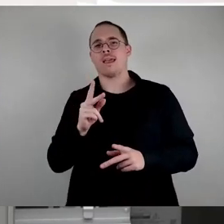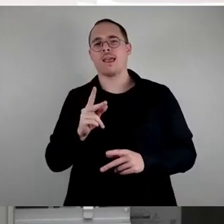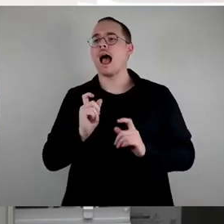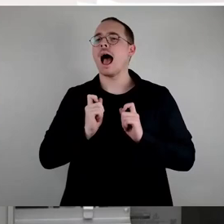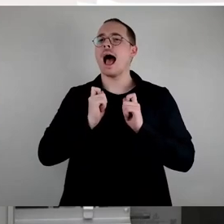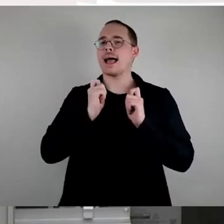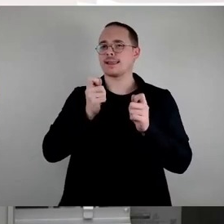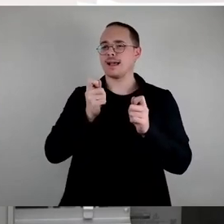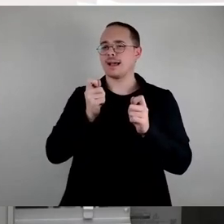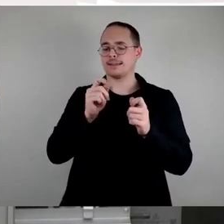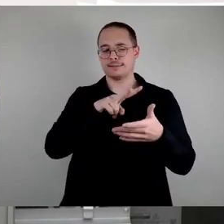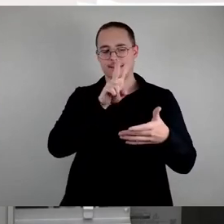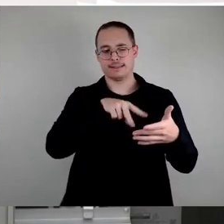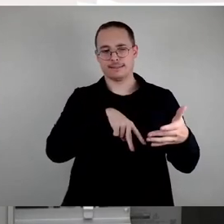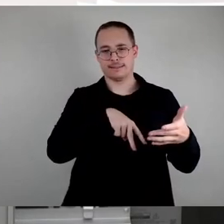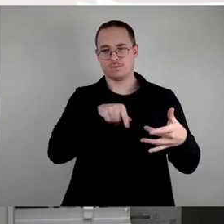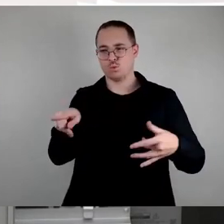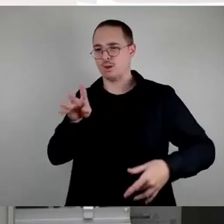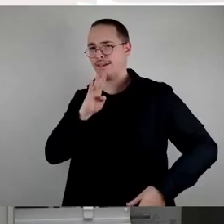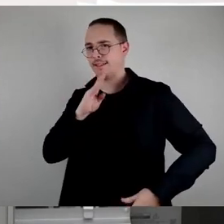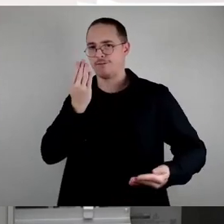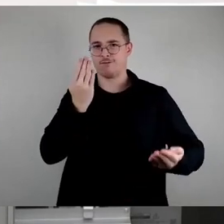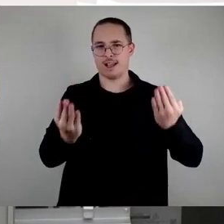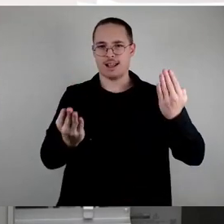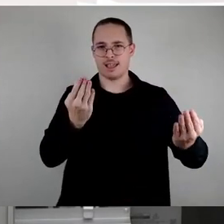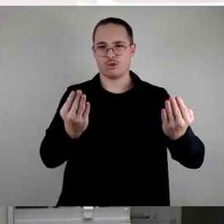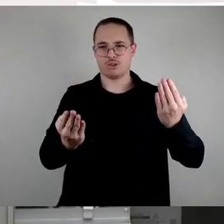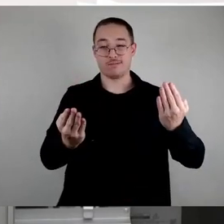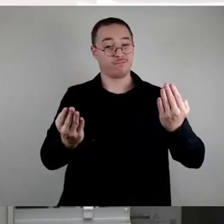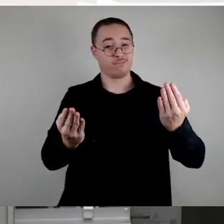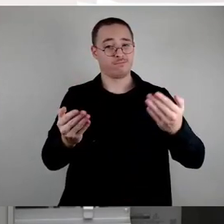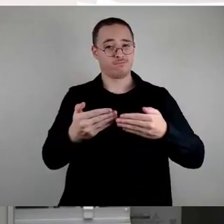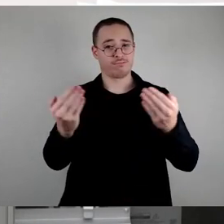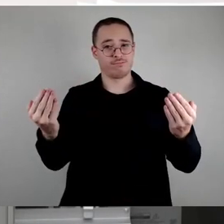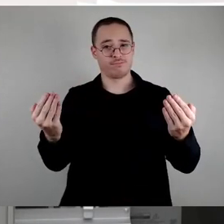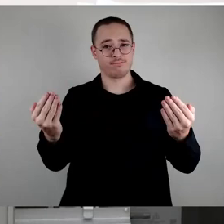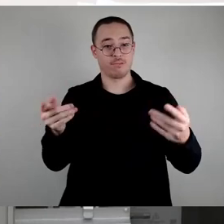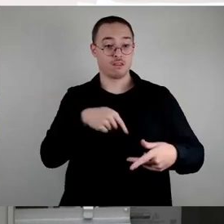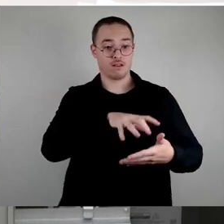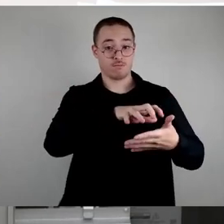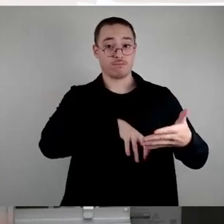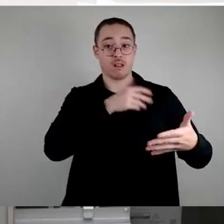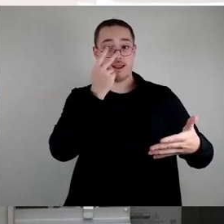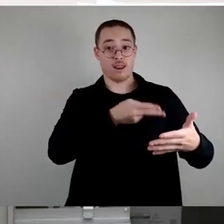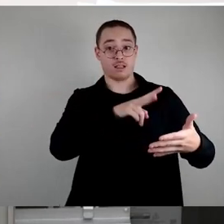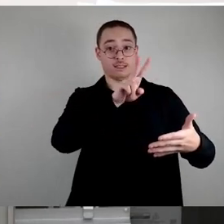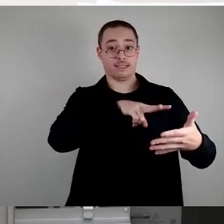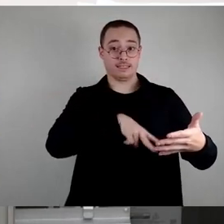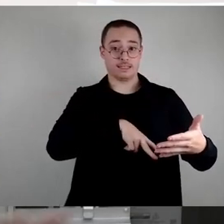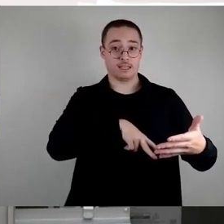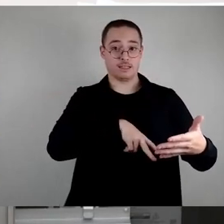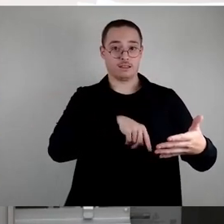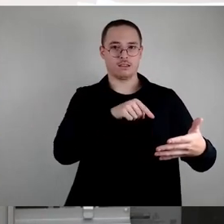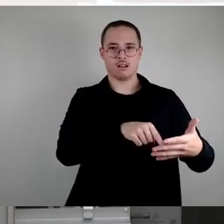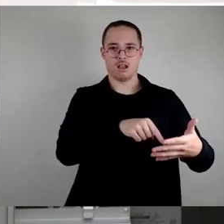Weil wenn ich nämlich den Antrag der SPD genau lese, dann lässt er letztendlich offen, ob nach dieser umfänglichsten Prüfung, die